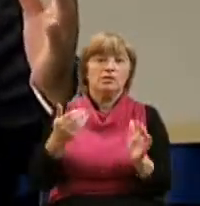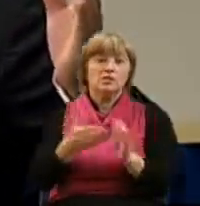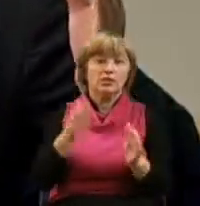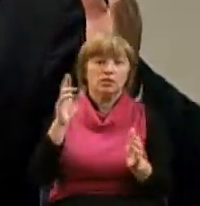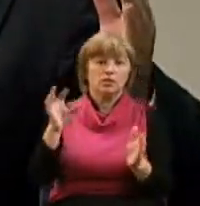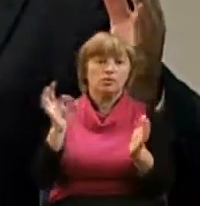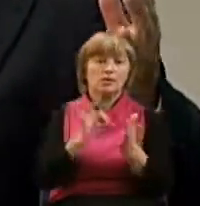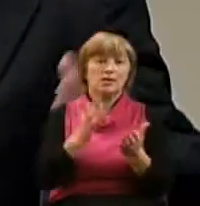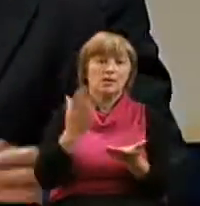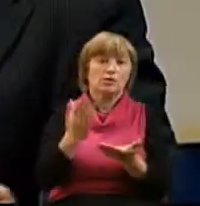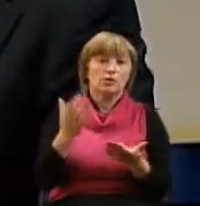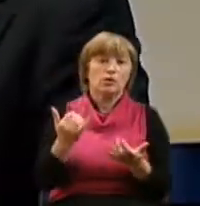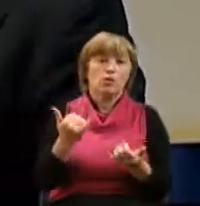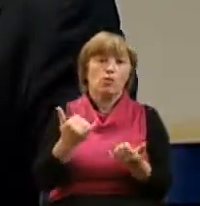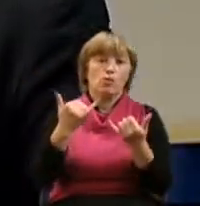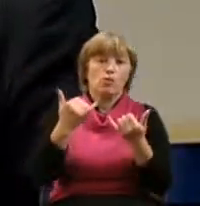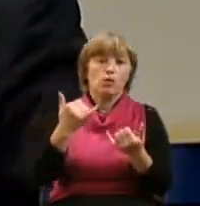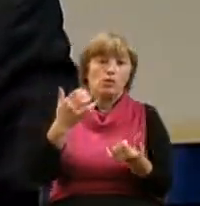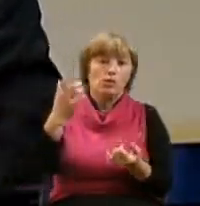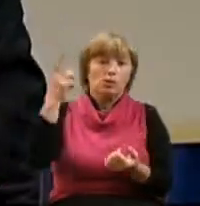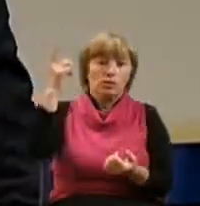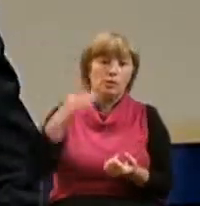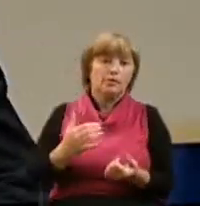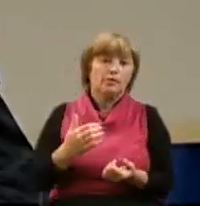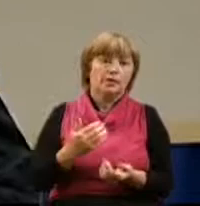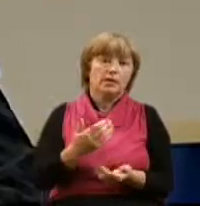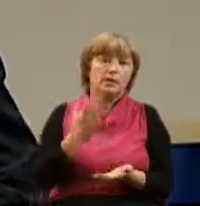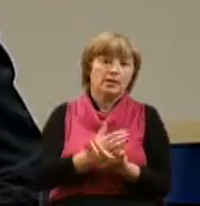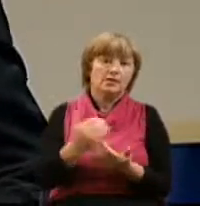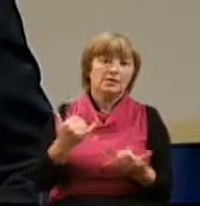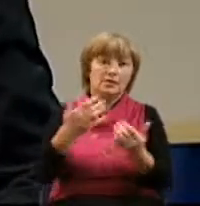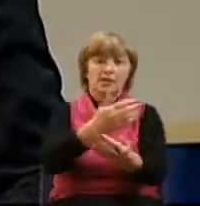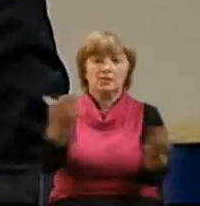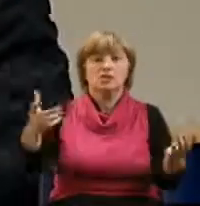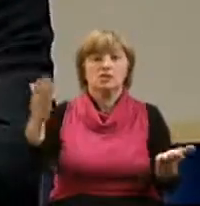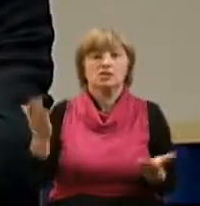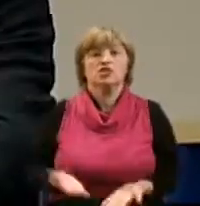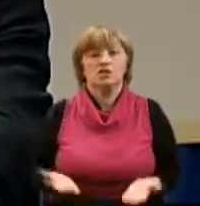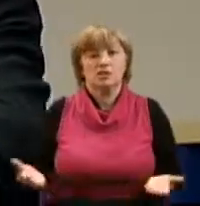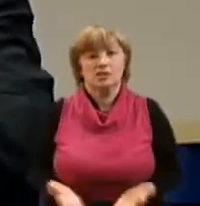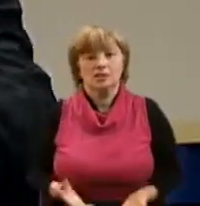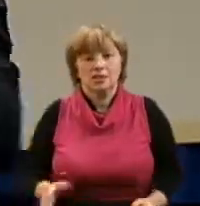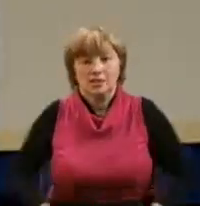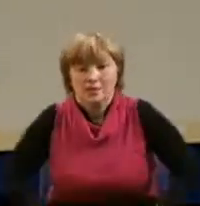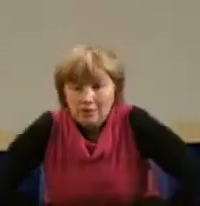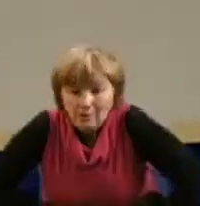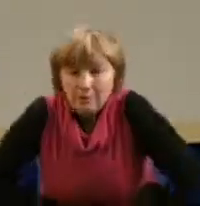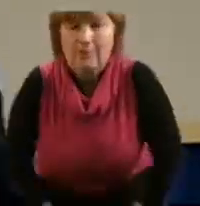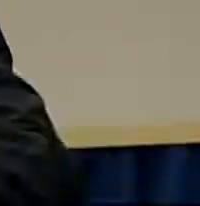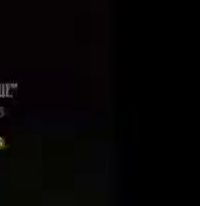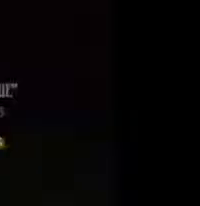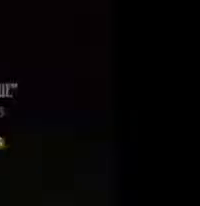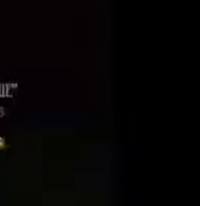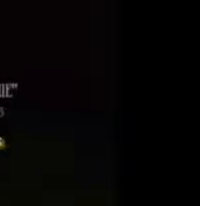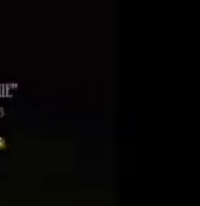ту цель, которая у Господа есть для нашей жизни. Давайте встанем сейчас и вместе помолимся.